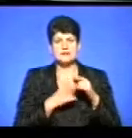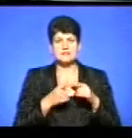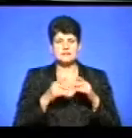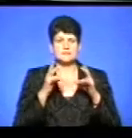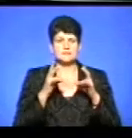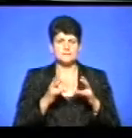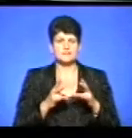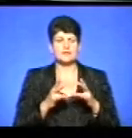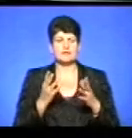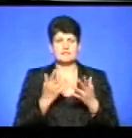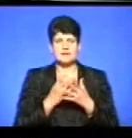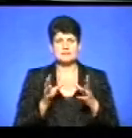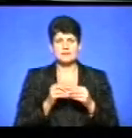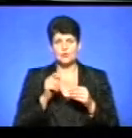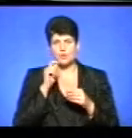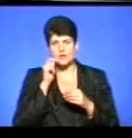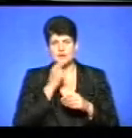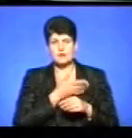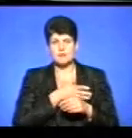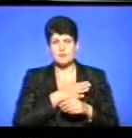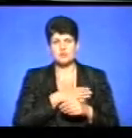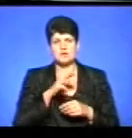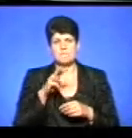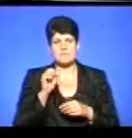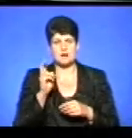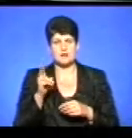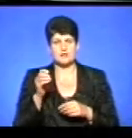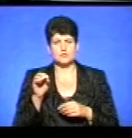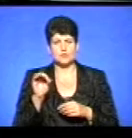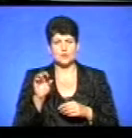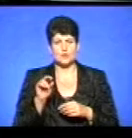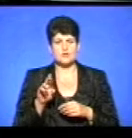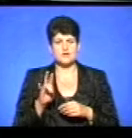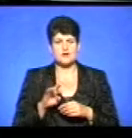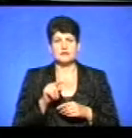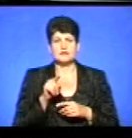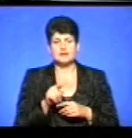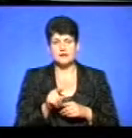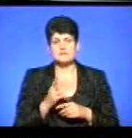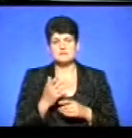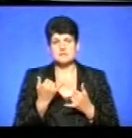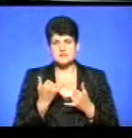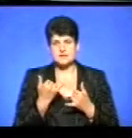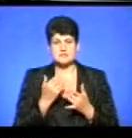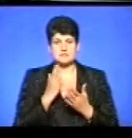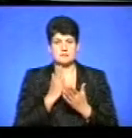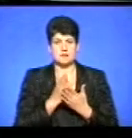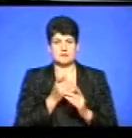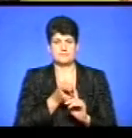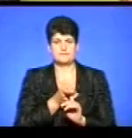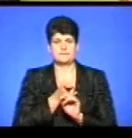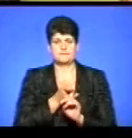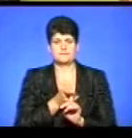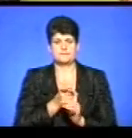фільм спільного виробництва України, Польщі та Македонії. Там працює наш кореспондент Соломія Струс. Вона зараз на прямому зв'язку.